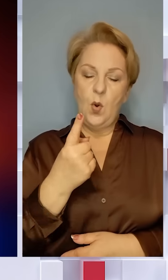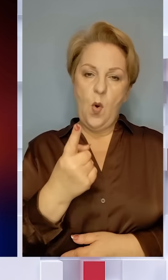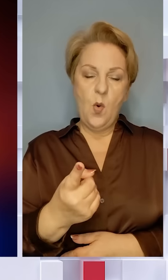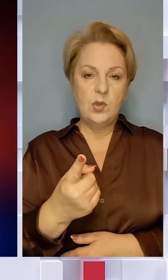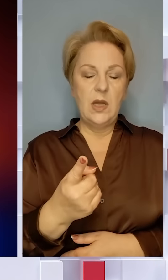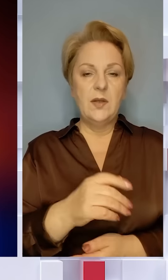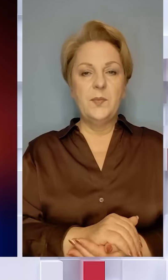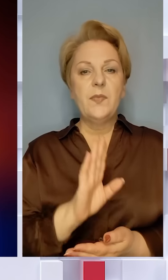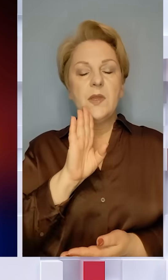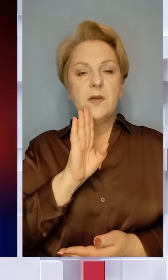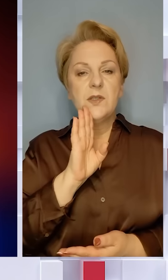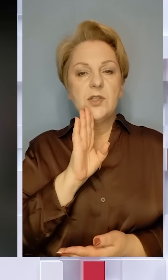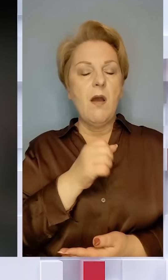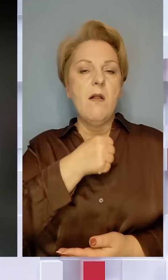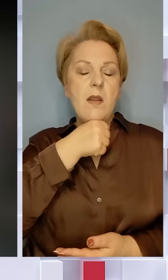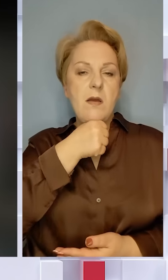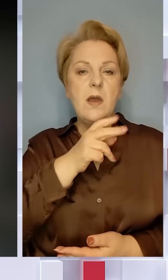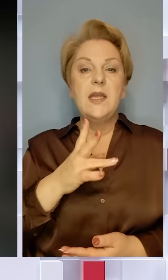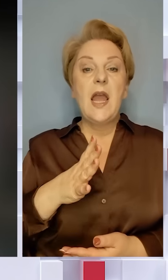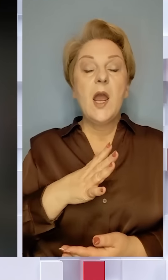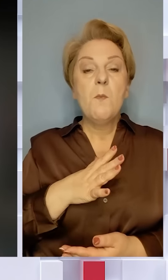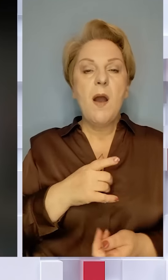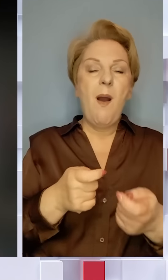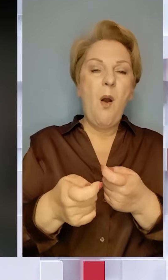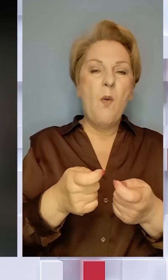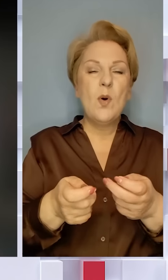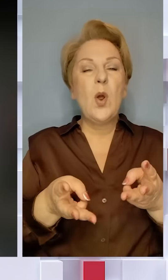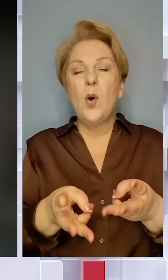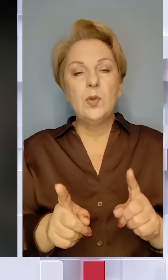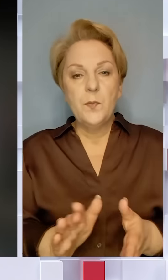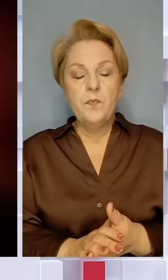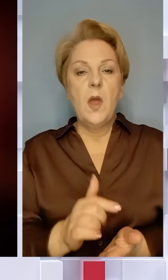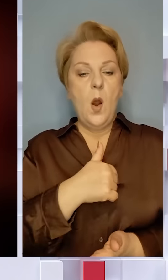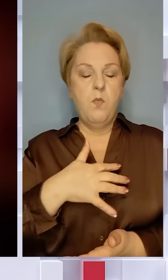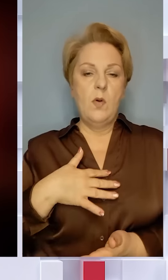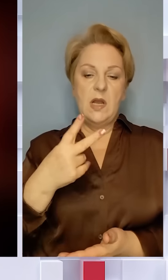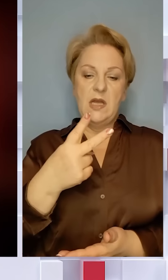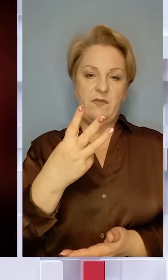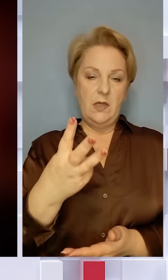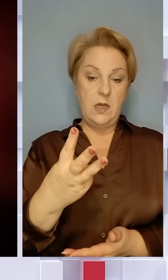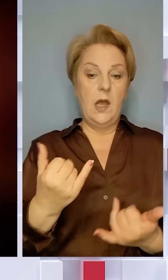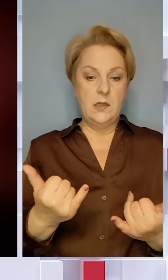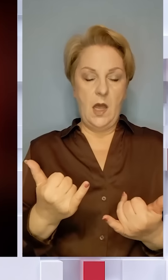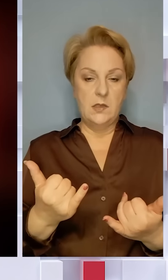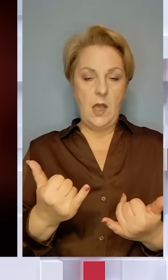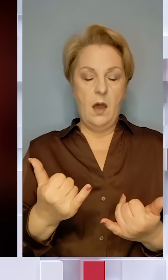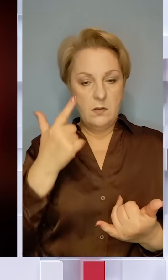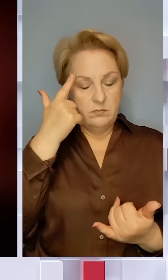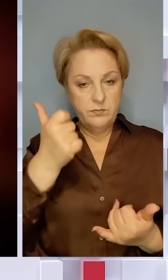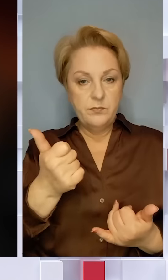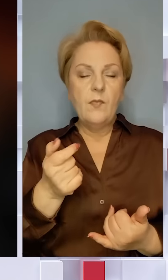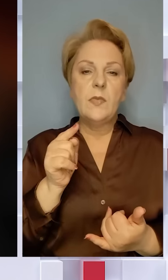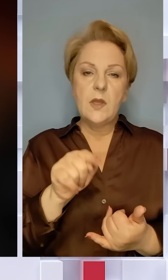жінка літня, яка була оператором котла. А попоранено 23, на зараз. І там